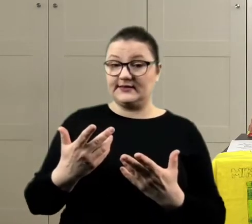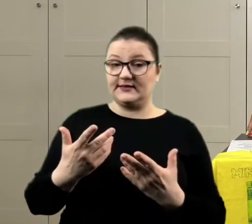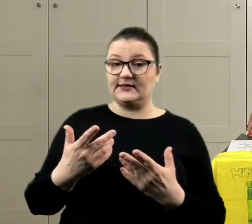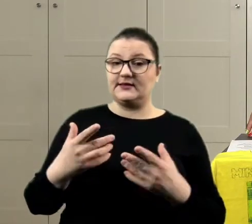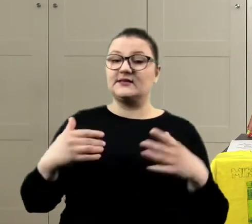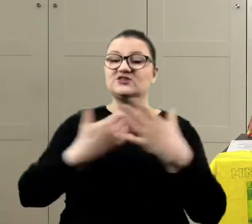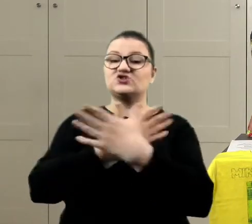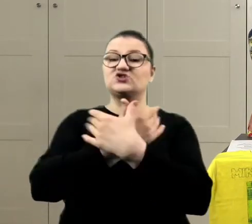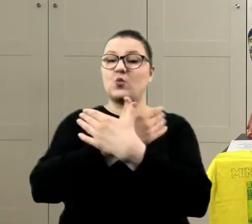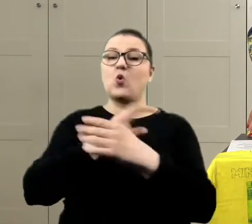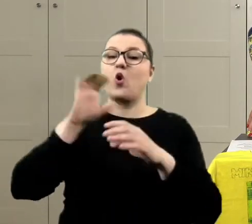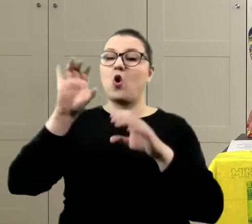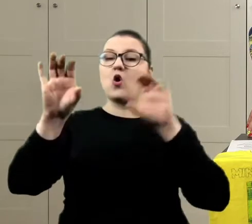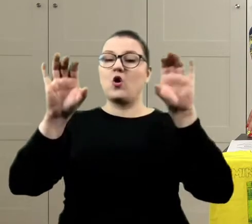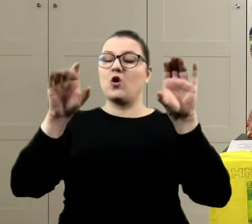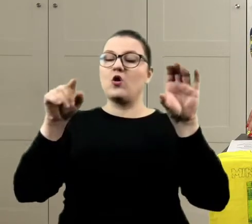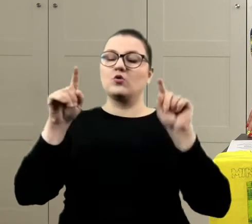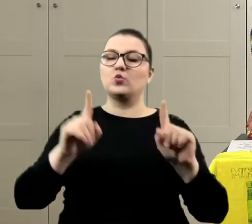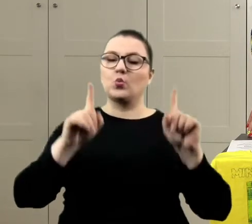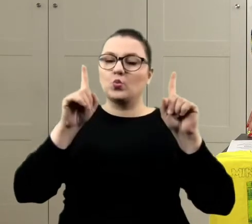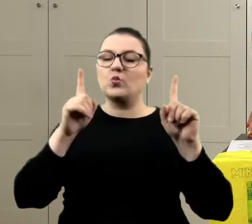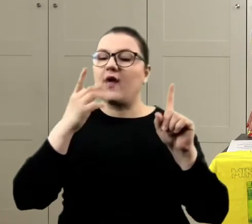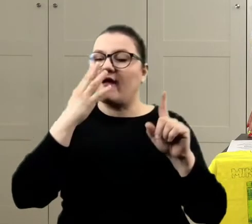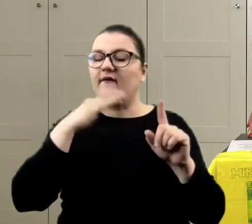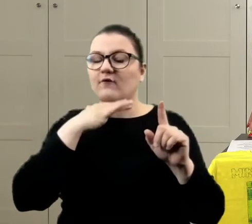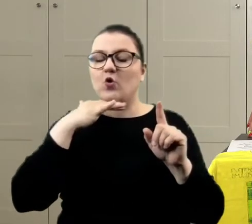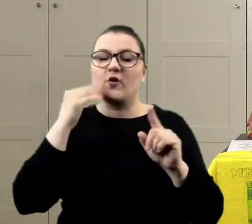skrzydełko, jakie będzie? Jaki kolor?